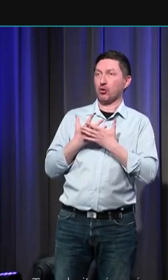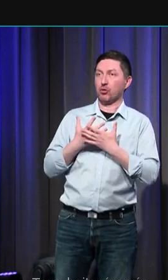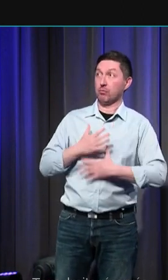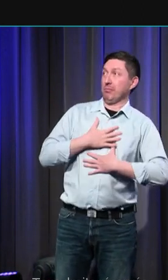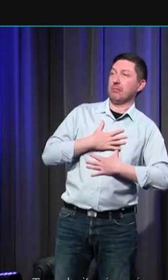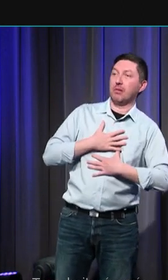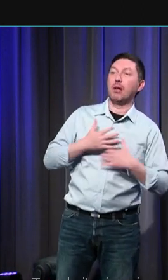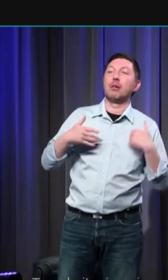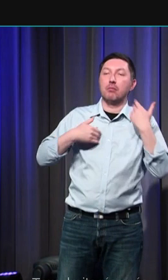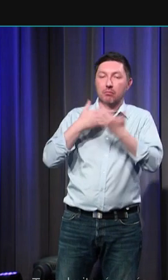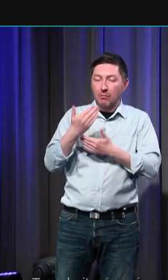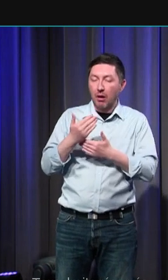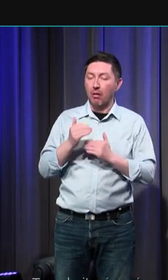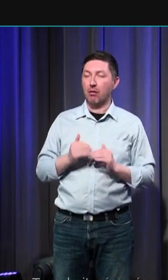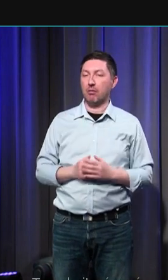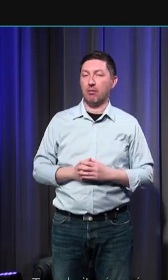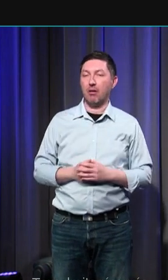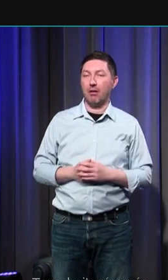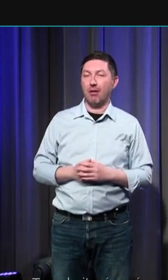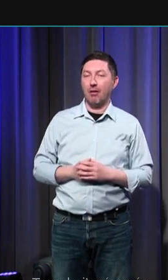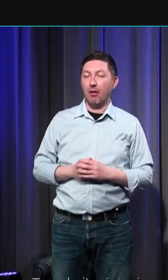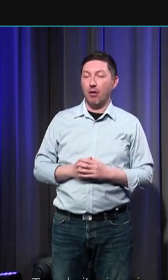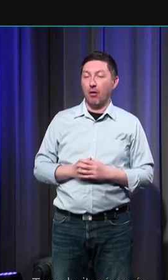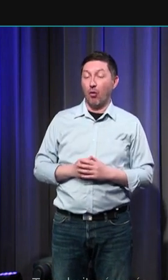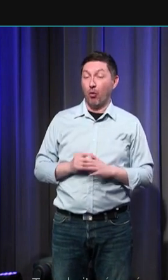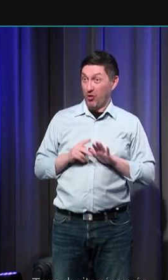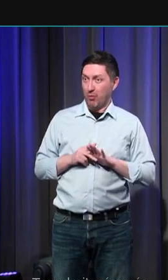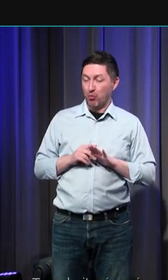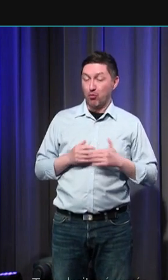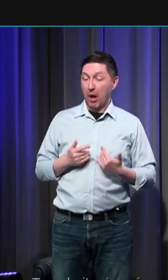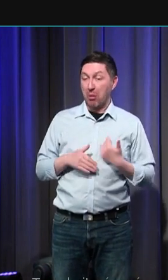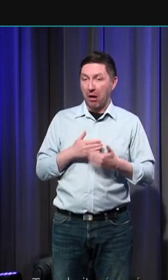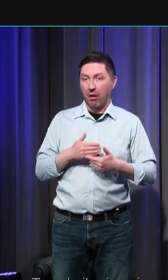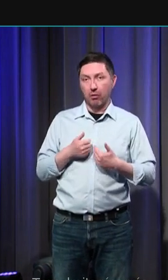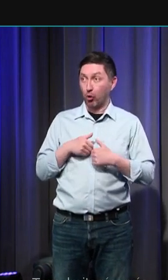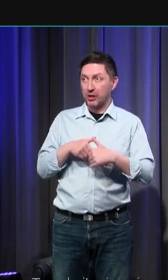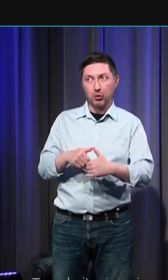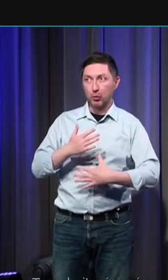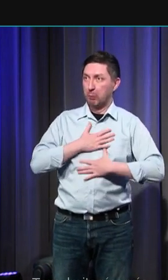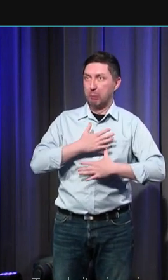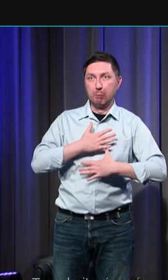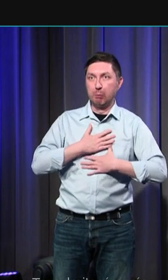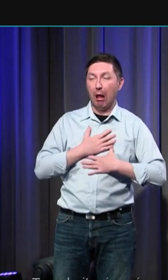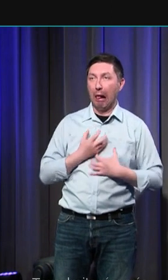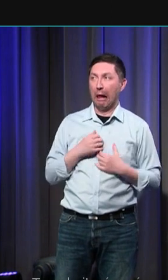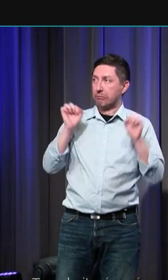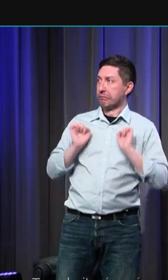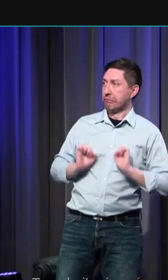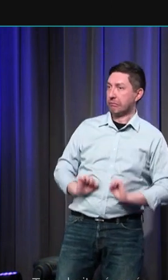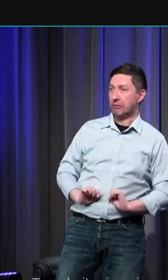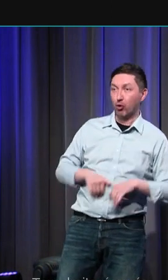je peux, en revanche, soit céder à ce premier mouvement, qui devient dès lors véritablement une émotion de peur,